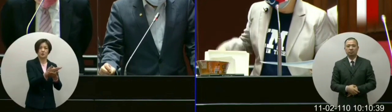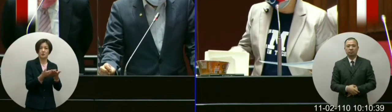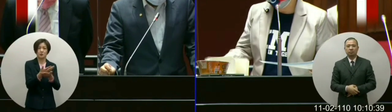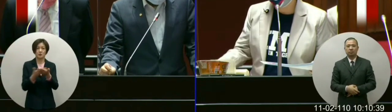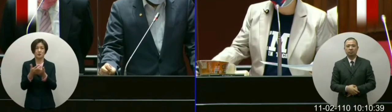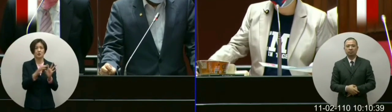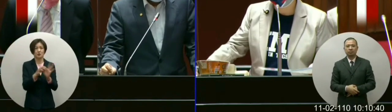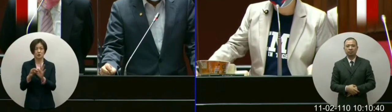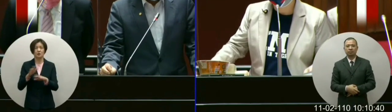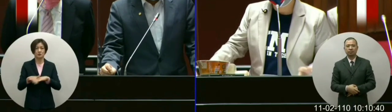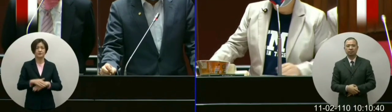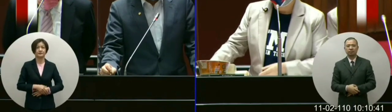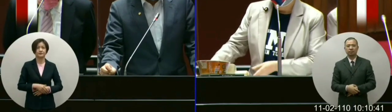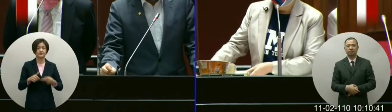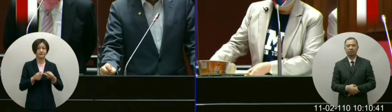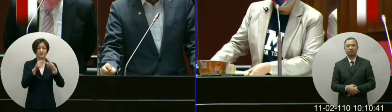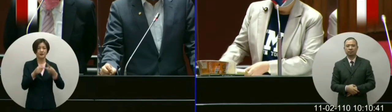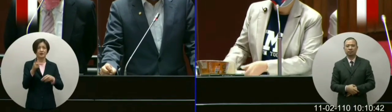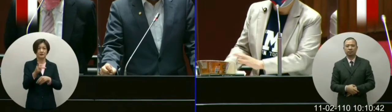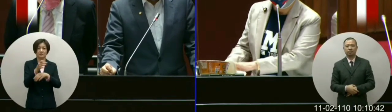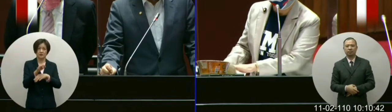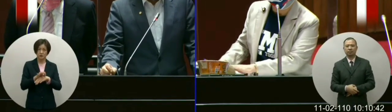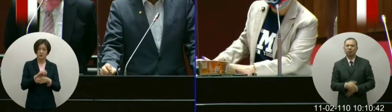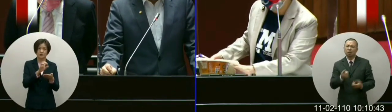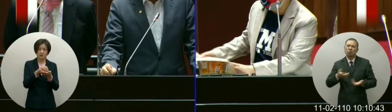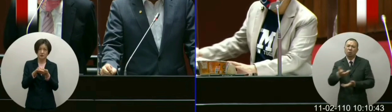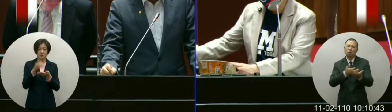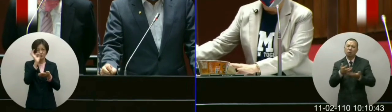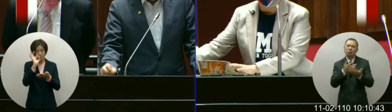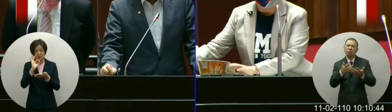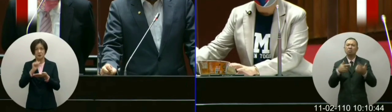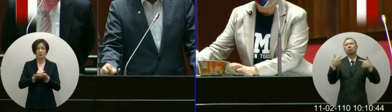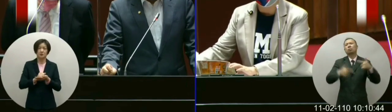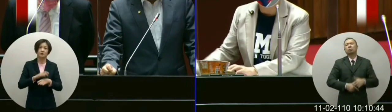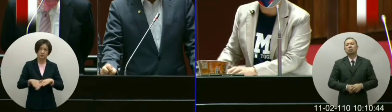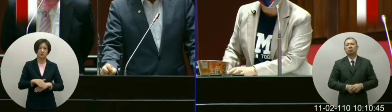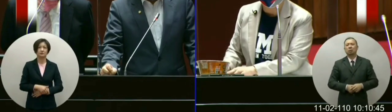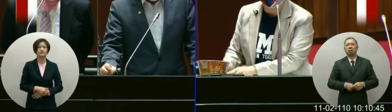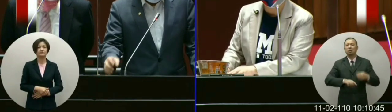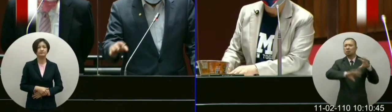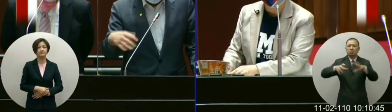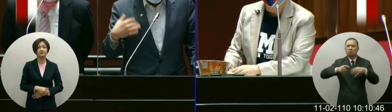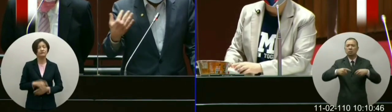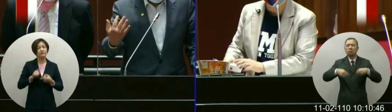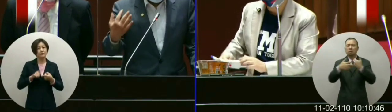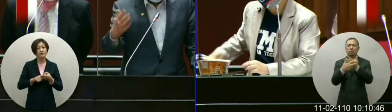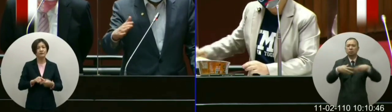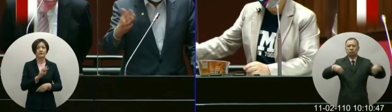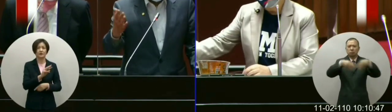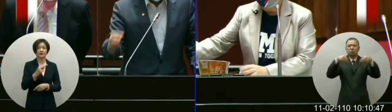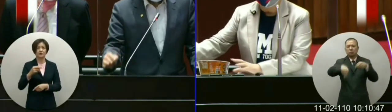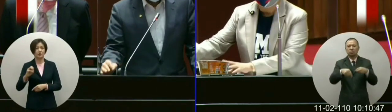通那第二个当然提出一些科学的证据那不是沟通的问题啊咱们要求还没认证啊对那那边